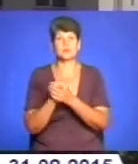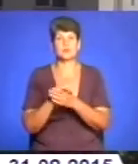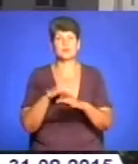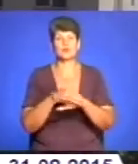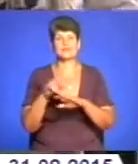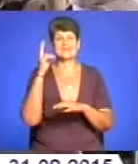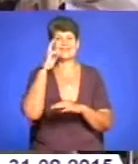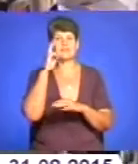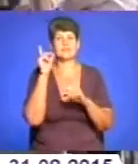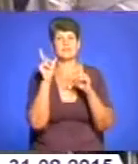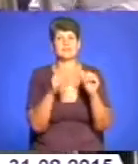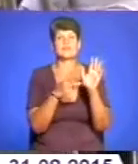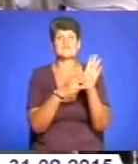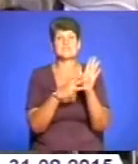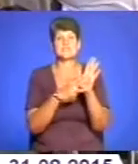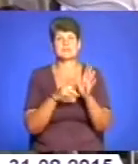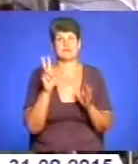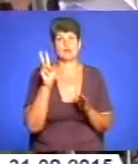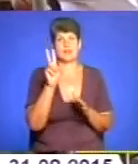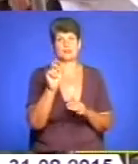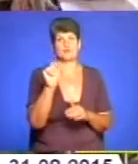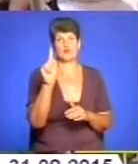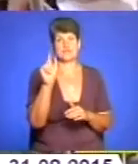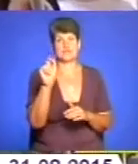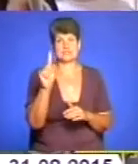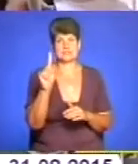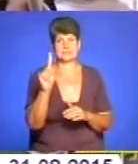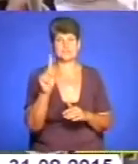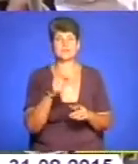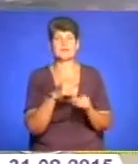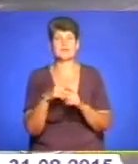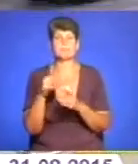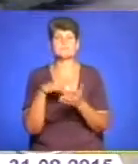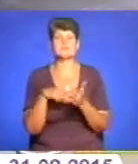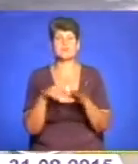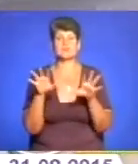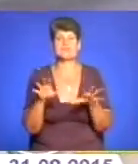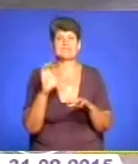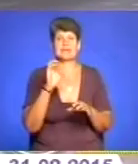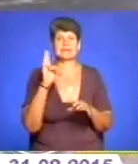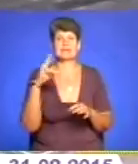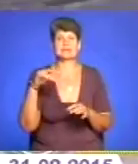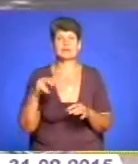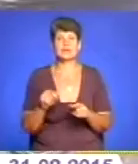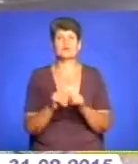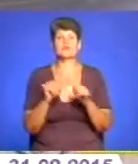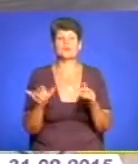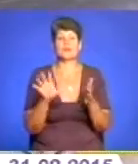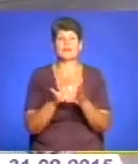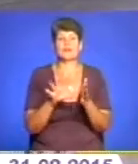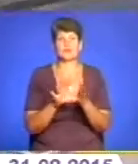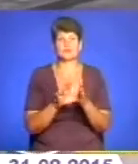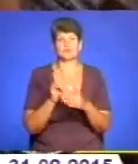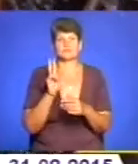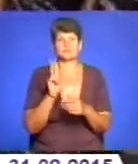графіком, виїхало 8 тролейбусів 11. За словами міського голови Тернополя Сергія Надала, розвиток електротранспорту є